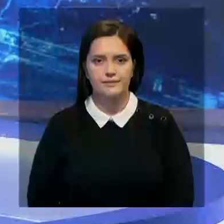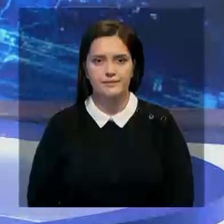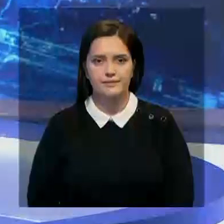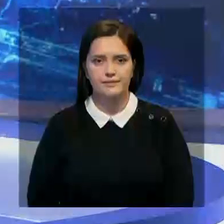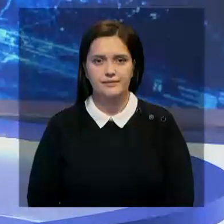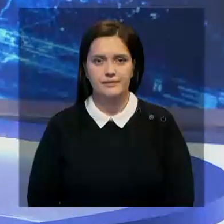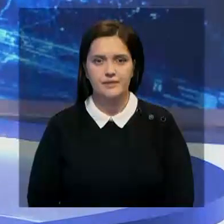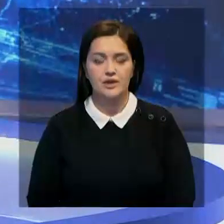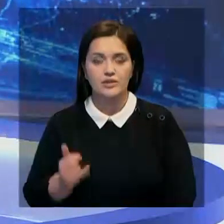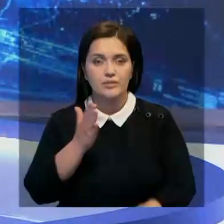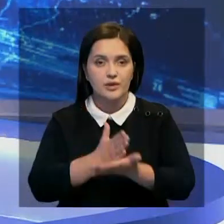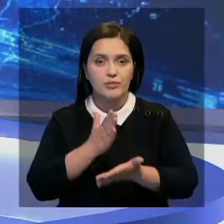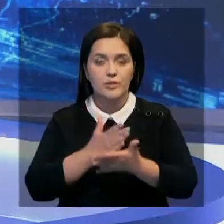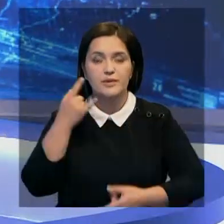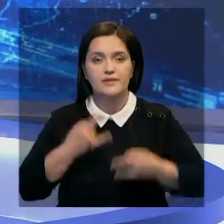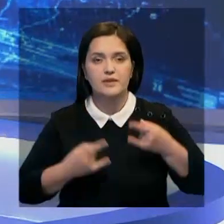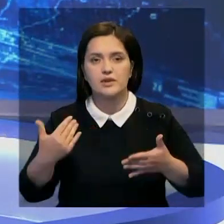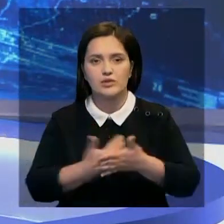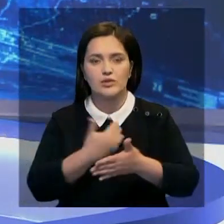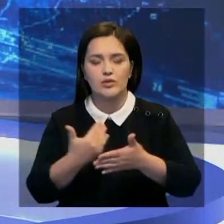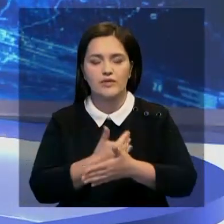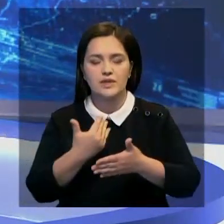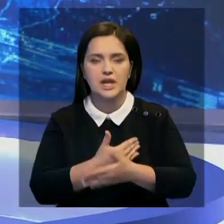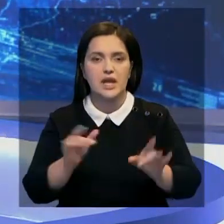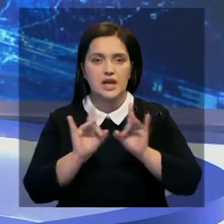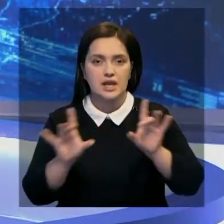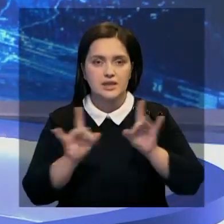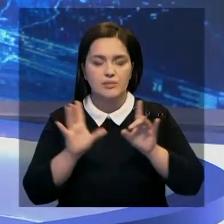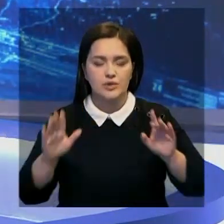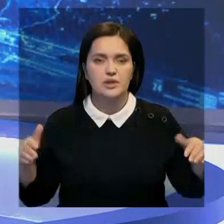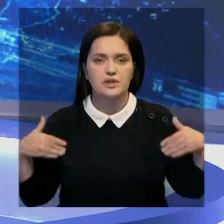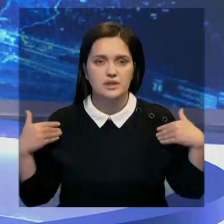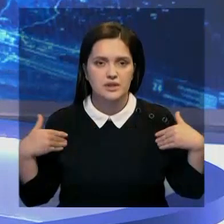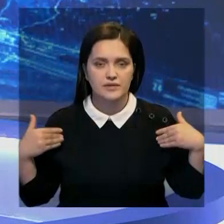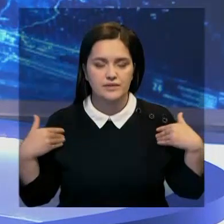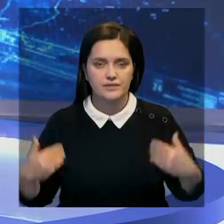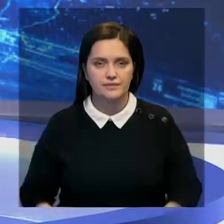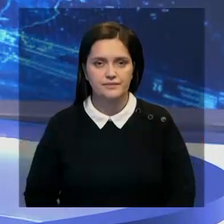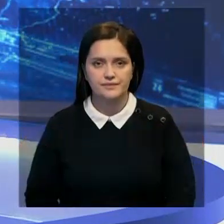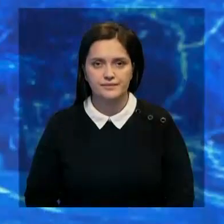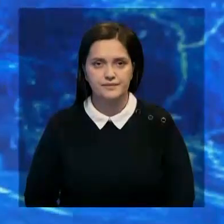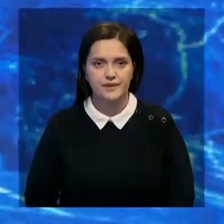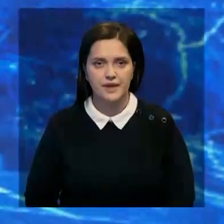Вашему вниманию сейчас новости с урдопереводом. Меня зовут Лаура Жакупова, мою коллегу Викторию Антонишину. Здравствуйте.